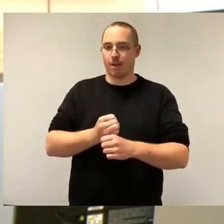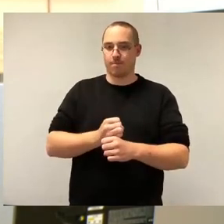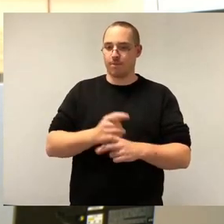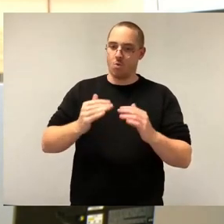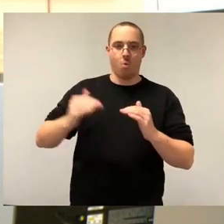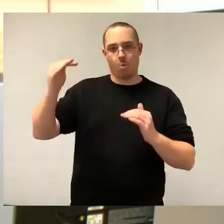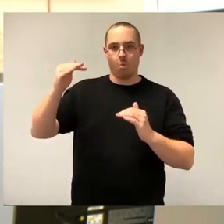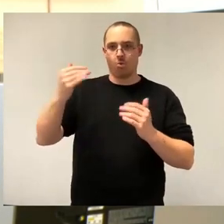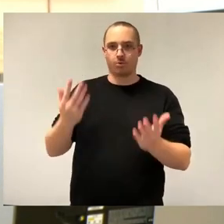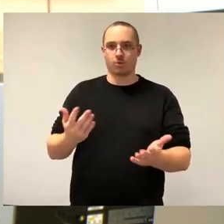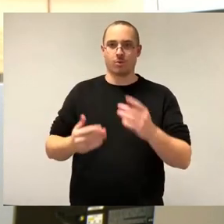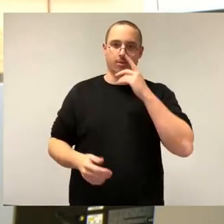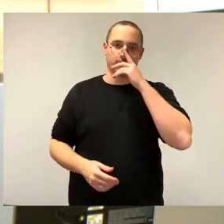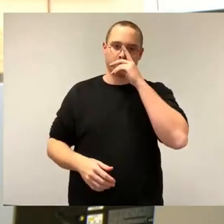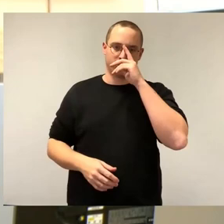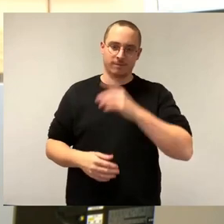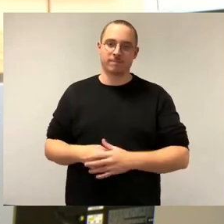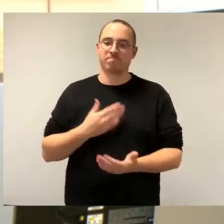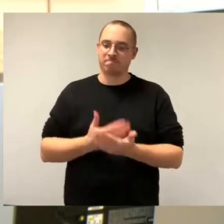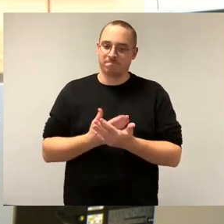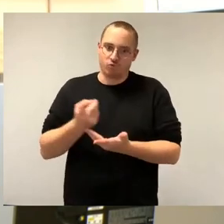Instrument, um eben Mieten nach oben zu erhöhen.